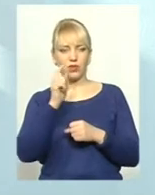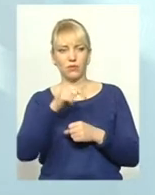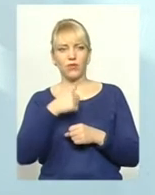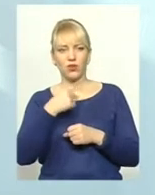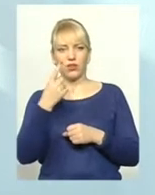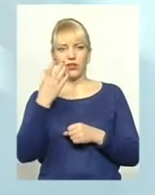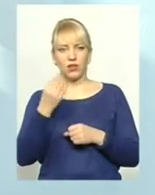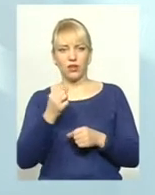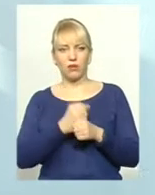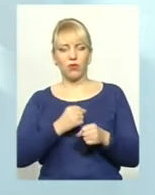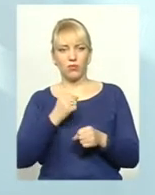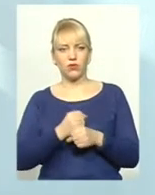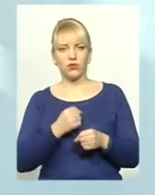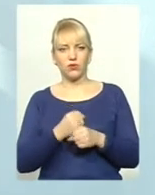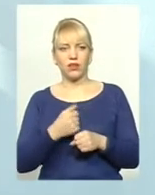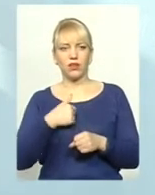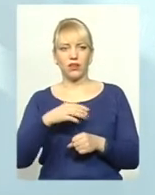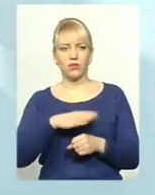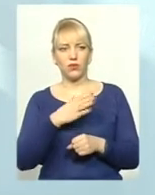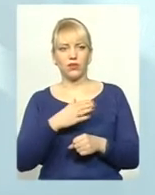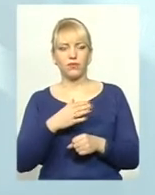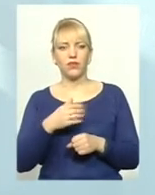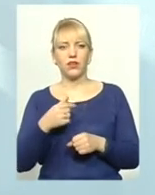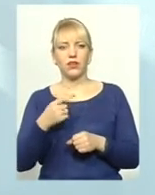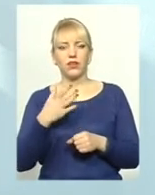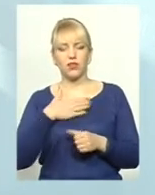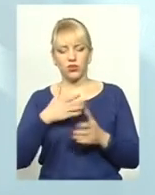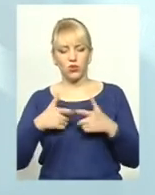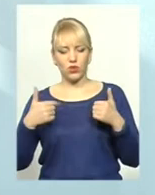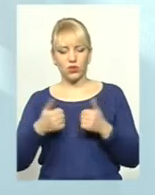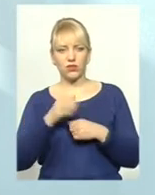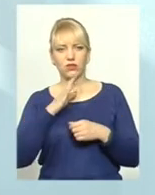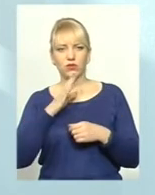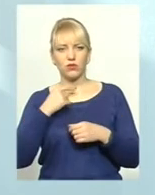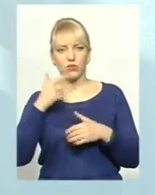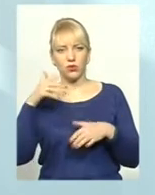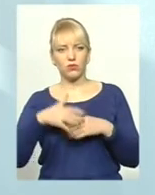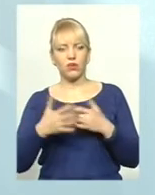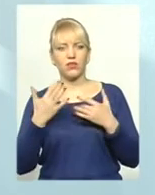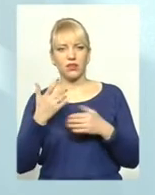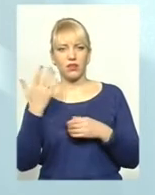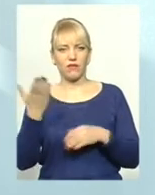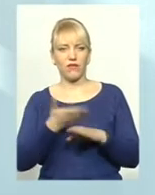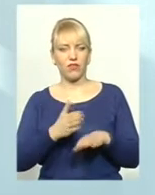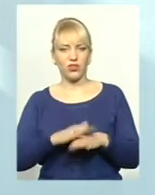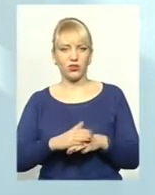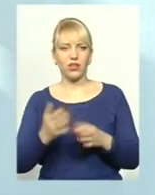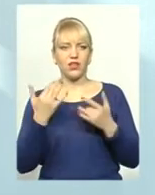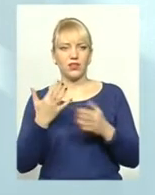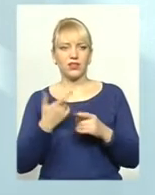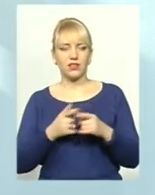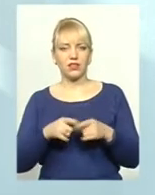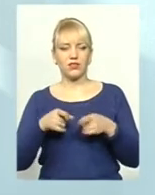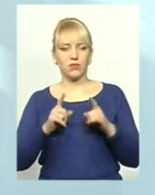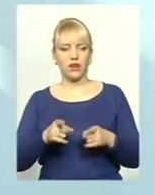один день попрацювала, ми були з нашою організацією, дівчиною, і ми поняли, наскільки їм тяжко, наскільки це вони справді